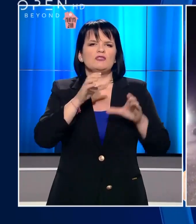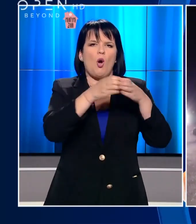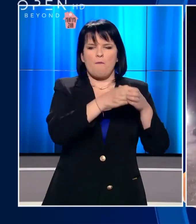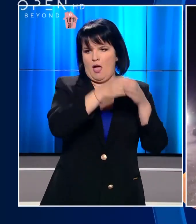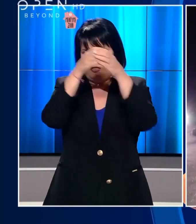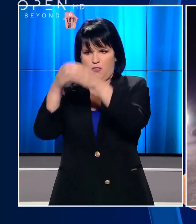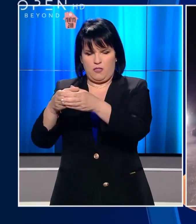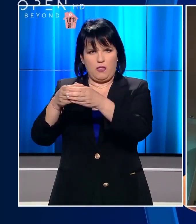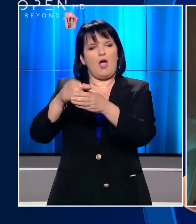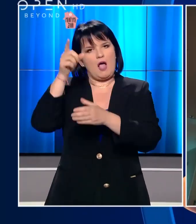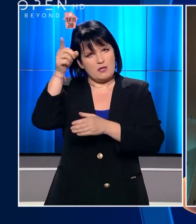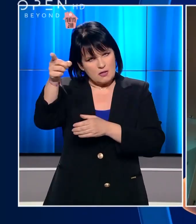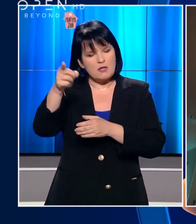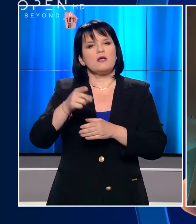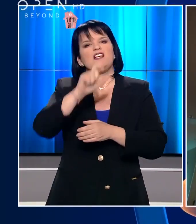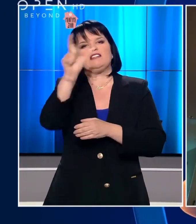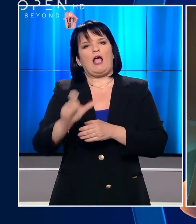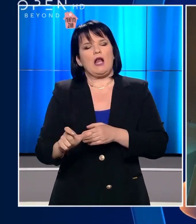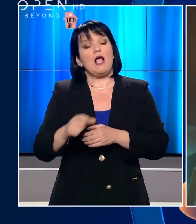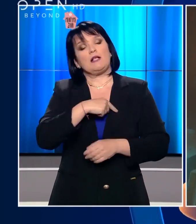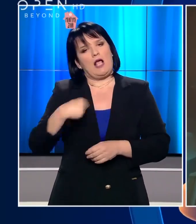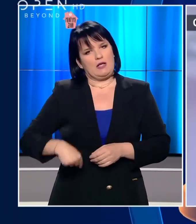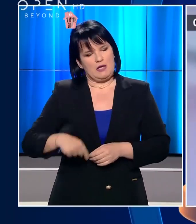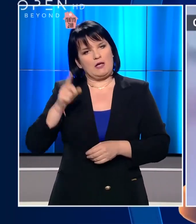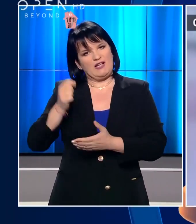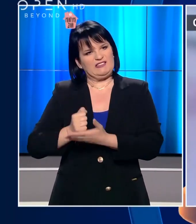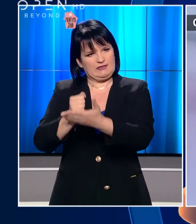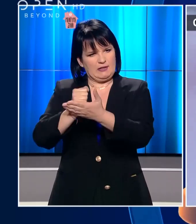Ιταλία και η Κίνα προσπαθεί να βοηθήσει τη χώρα για να μην καταρρεύσει.